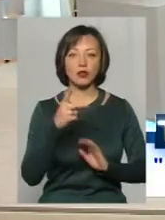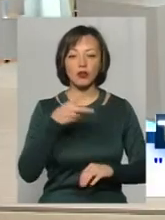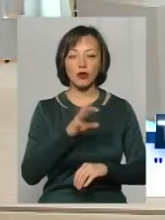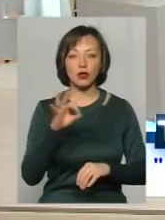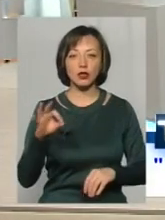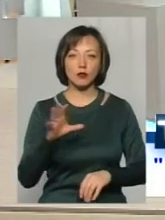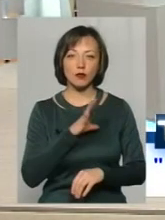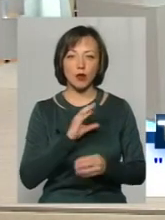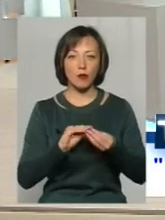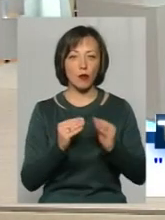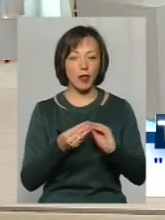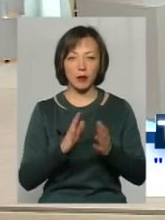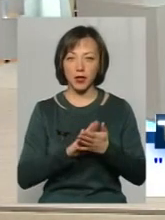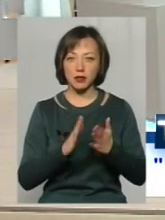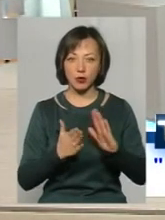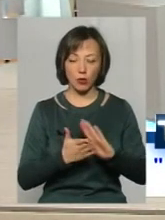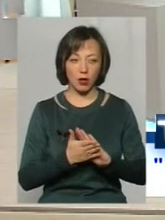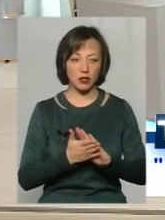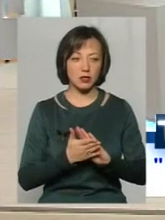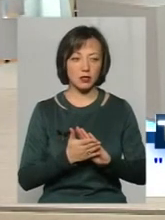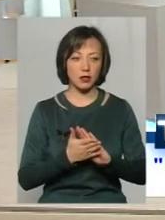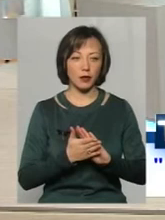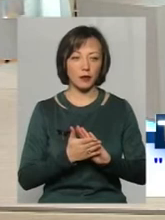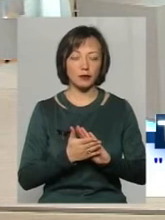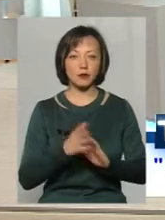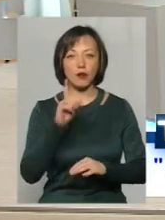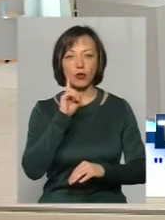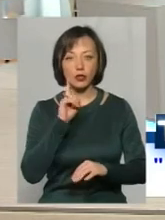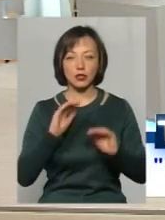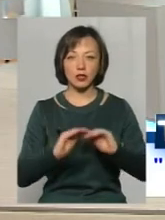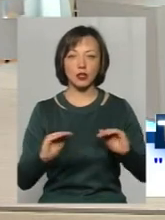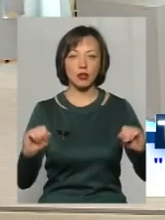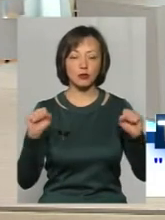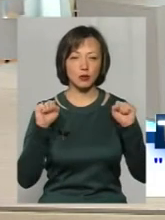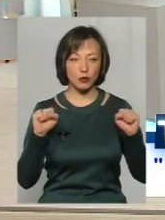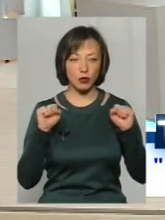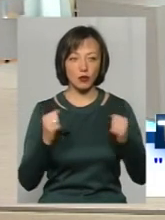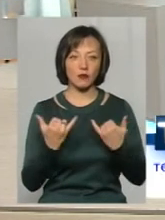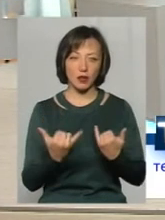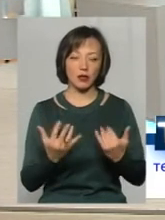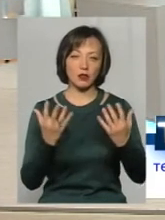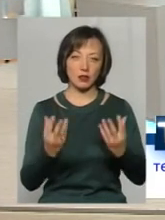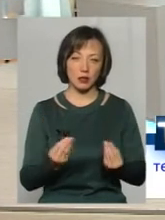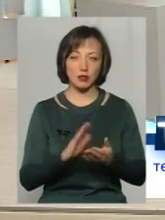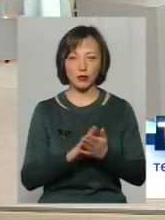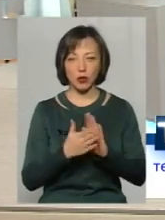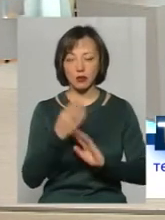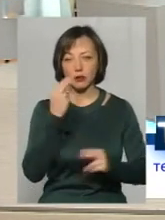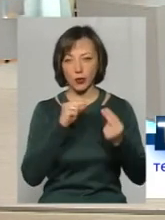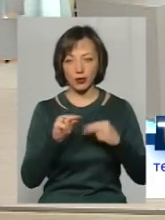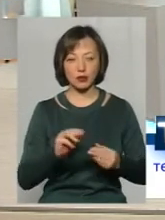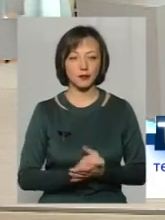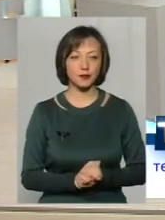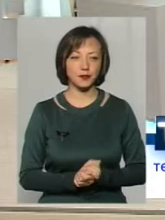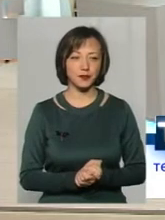досить така проблемна ситуація з молодіжним дитячим спортом. В даний момент ситуація покращується. Дякую, пане